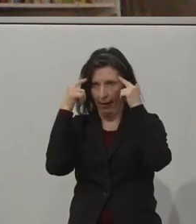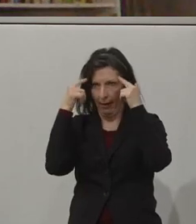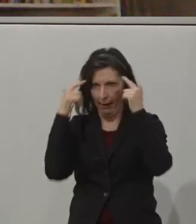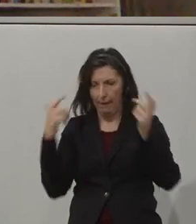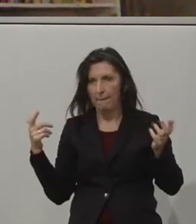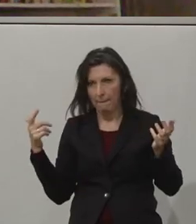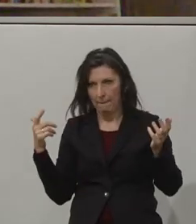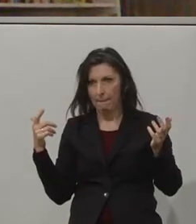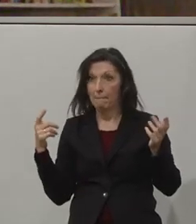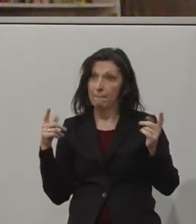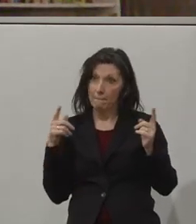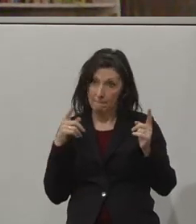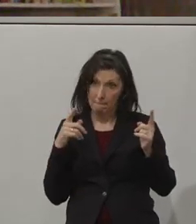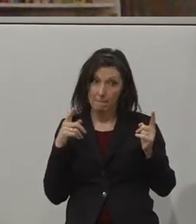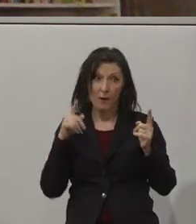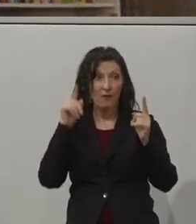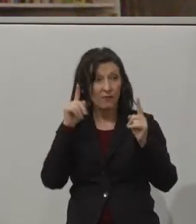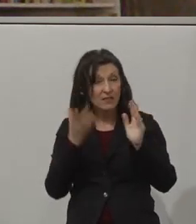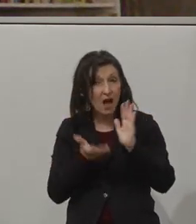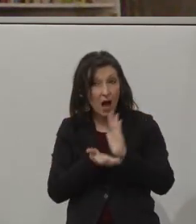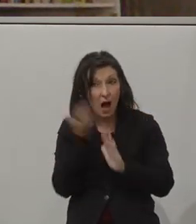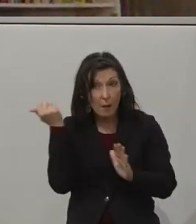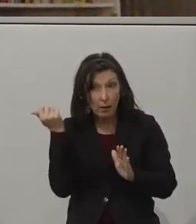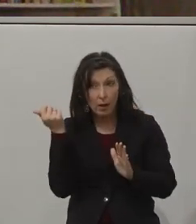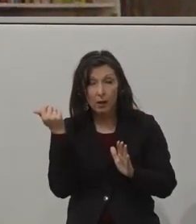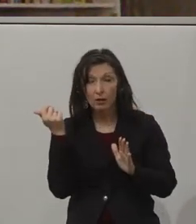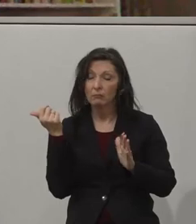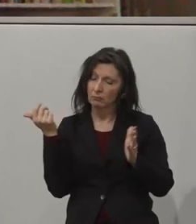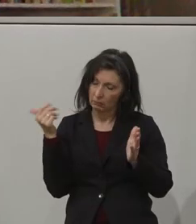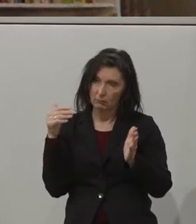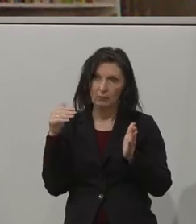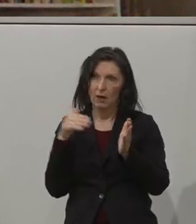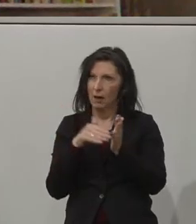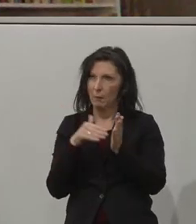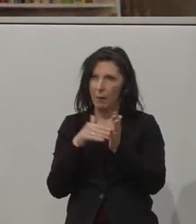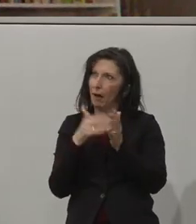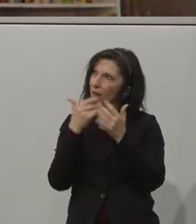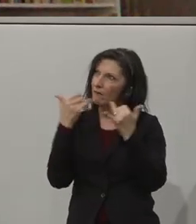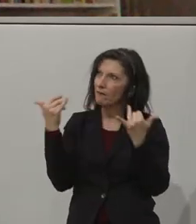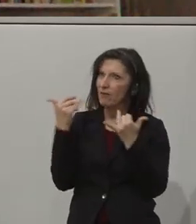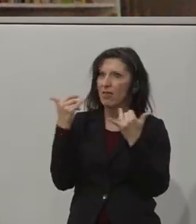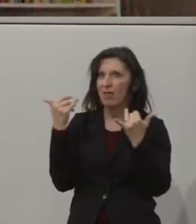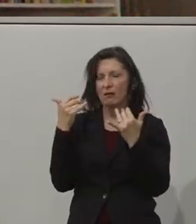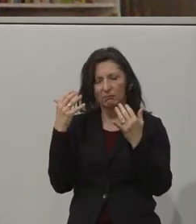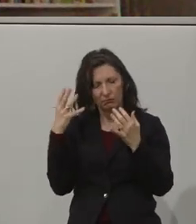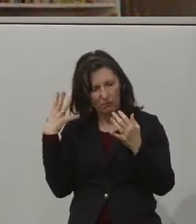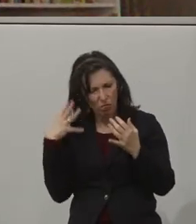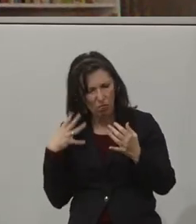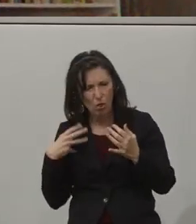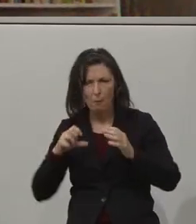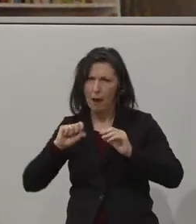braucht ein neues Bewusstsein, eine neue Kraftanstrengung und vielleicht